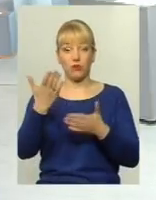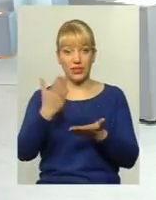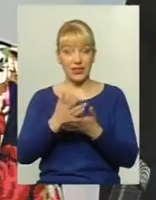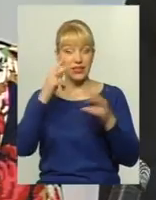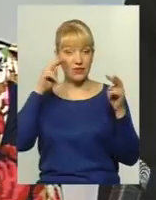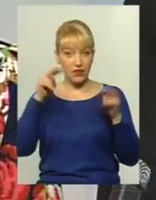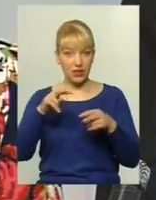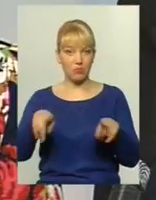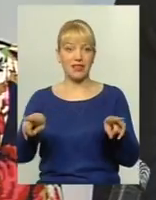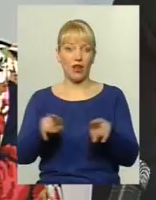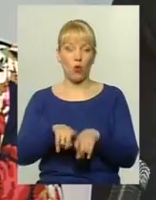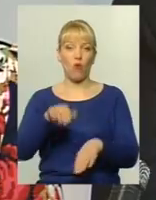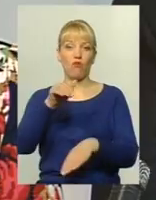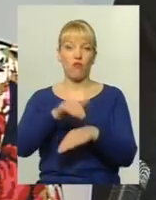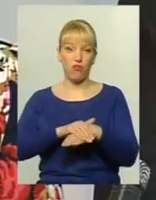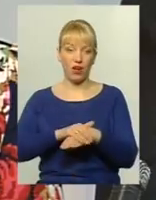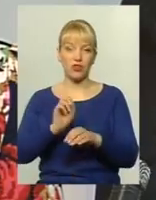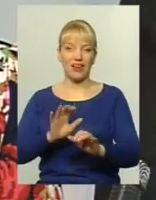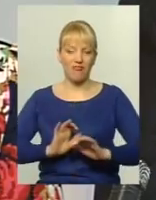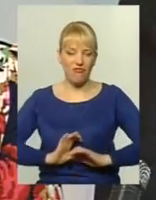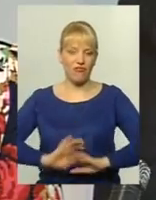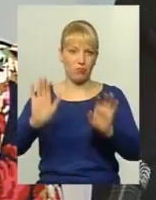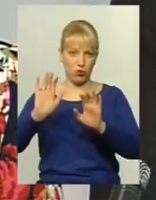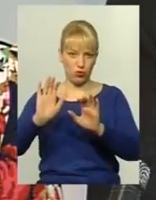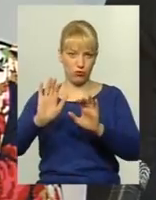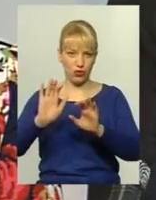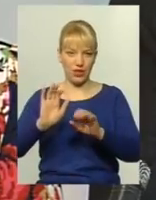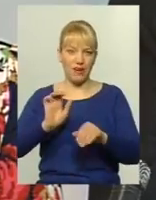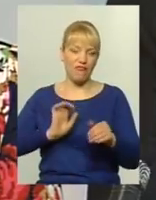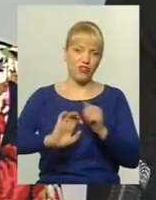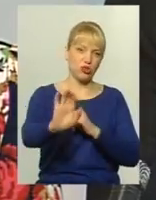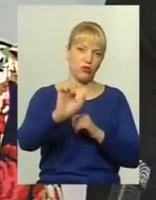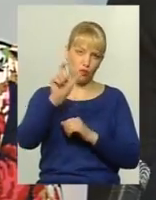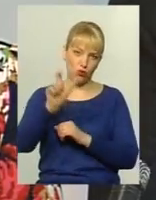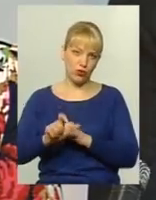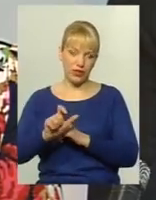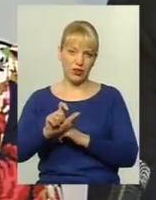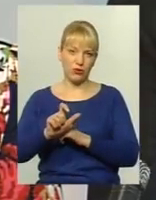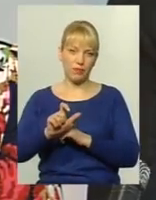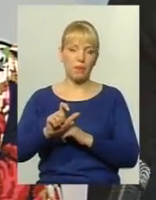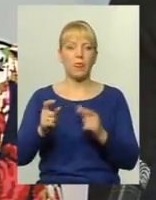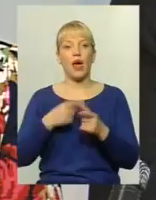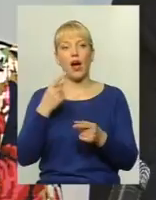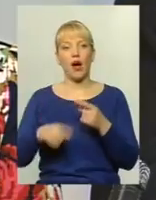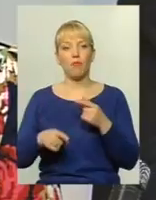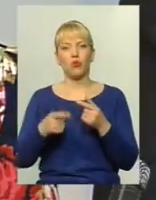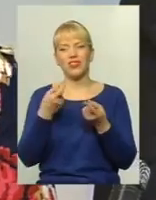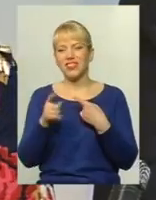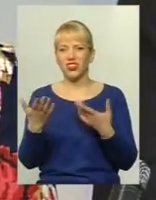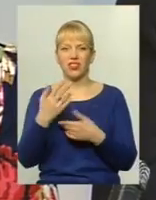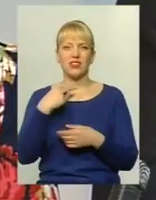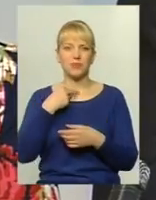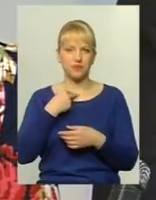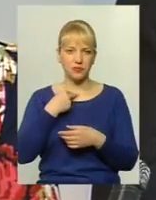не дай боже, такого факту, як випхнув, або виштовхнув з маршруту, або інше якесь